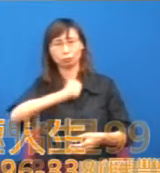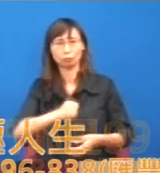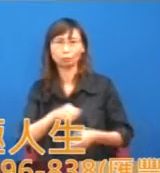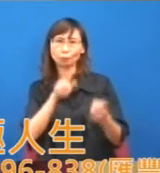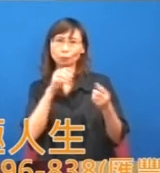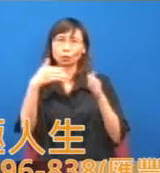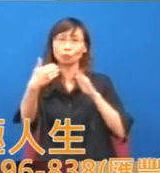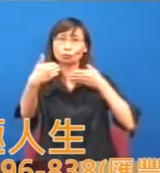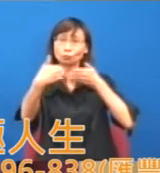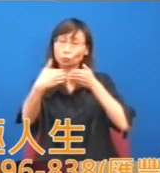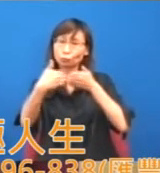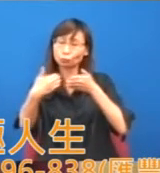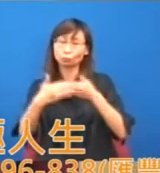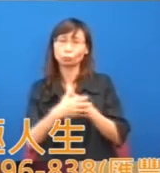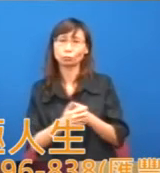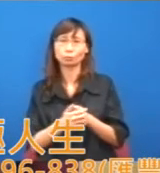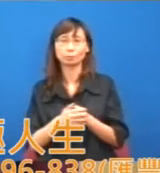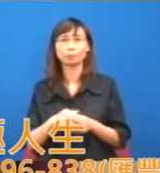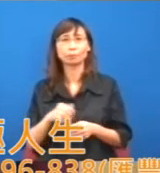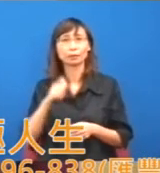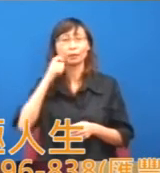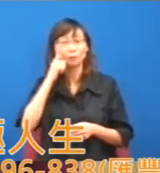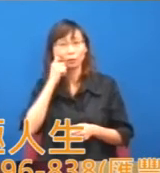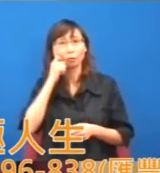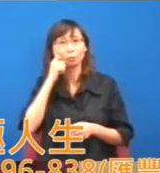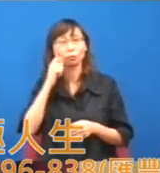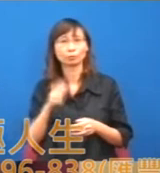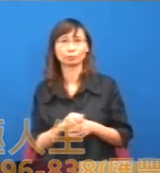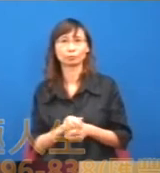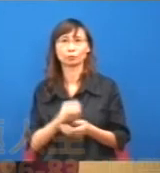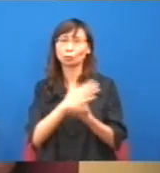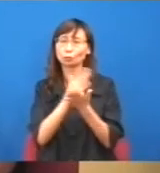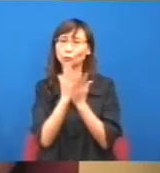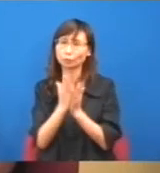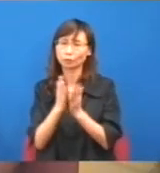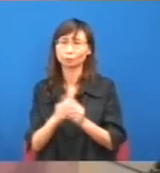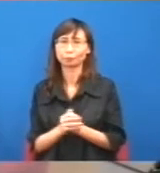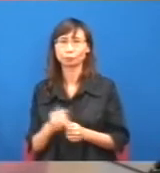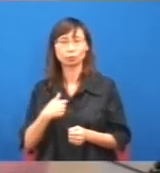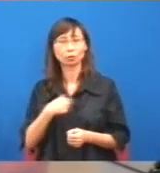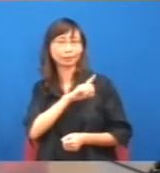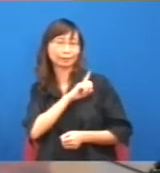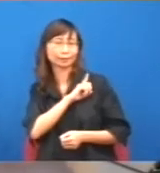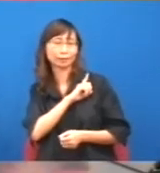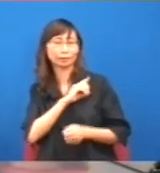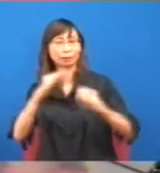竟解決所謂民生那件事,那件事,其實現在你,我住九龍灣,九龍灣那裏,就,